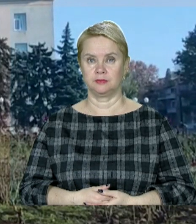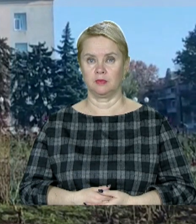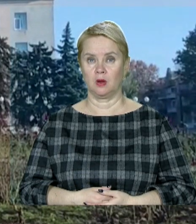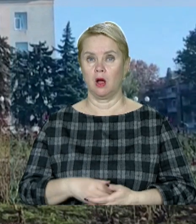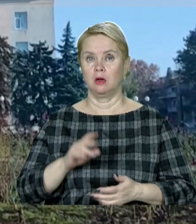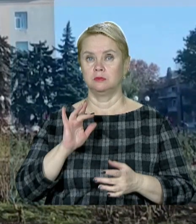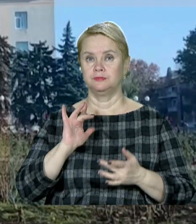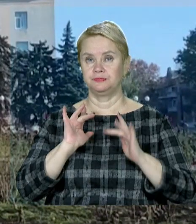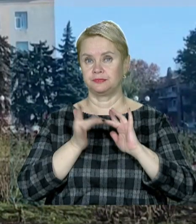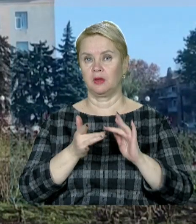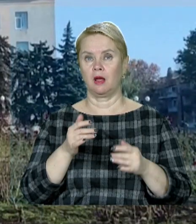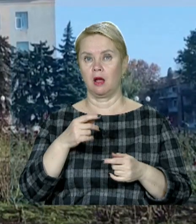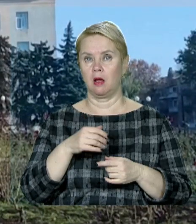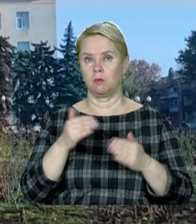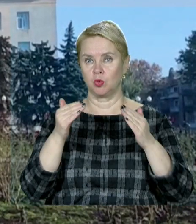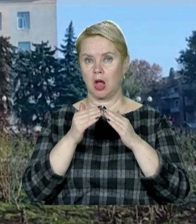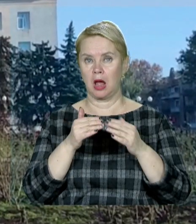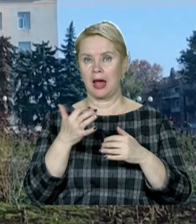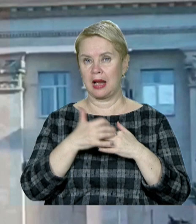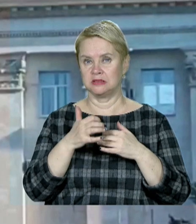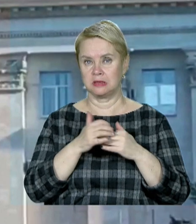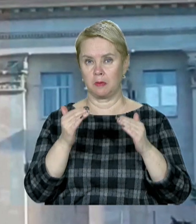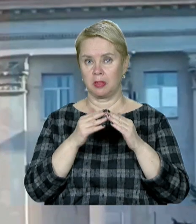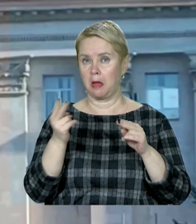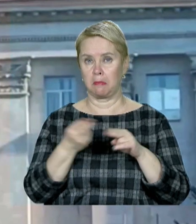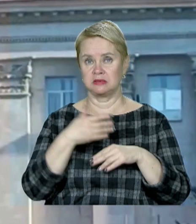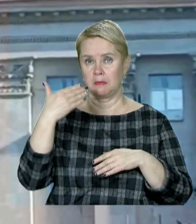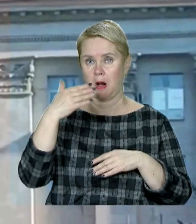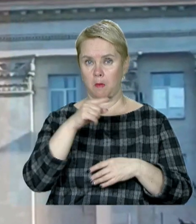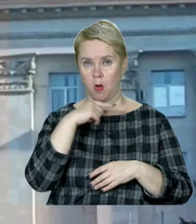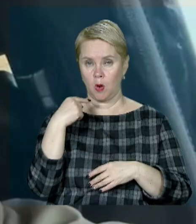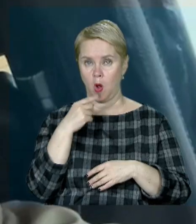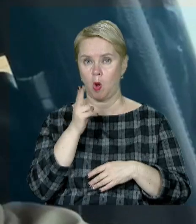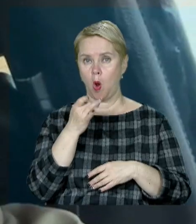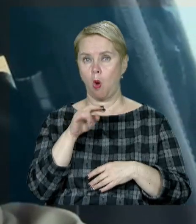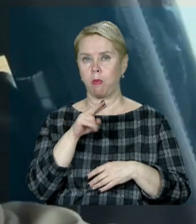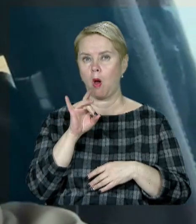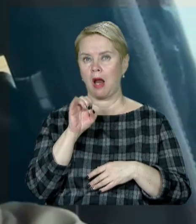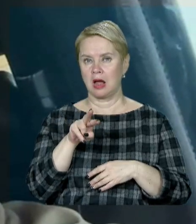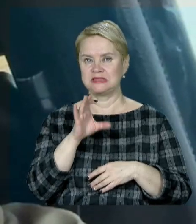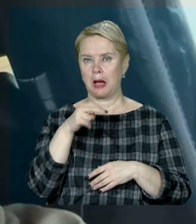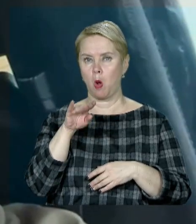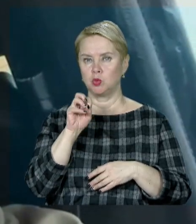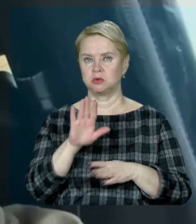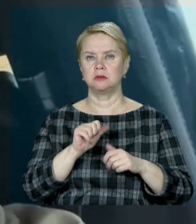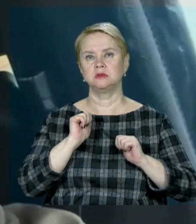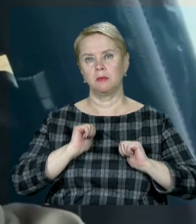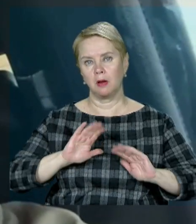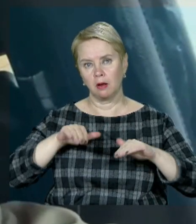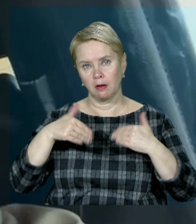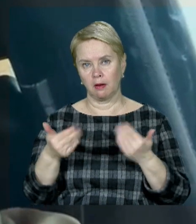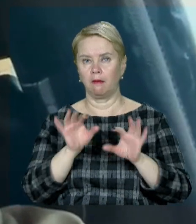У мережі з'явилося відеобудівлі Херсонської адміністрації без прапора Росії. Колаборант Сремоусов викладає заспокійливість звернення до